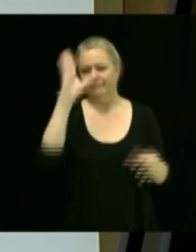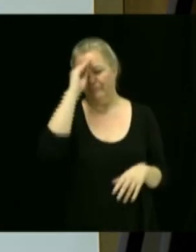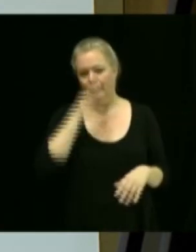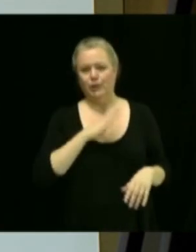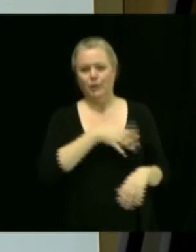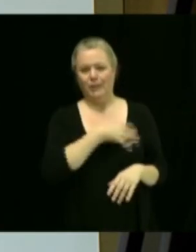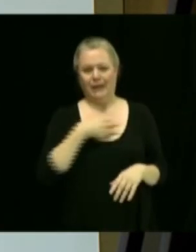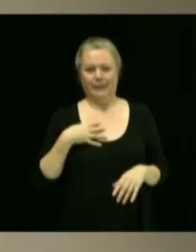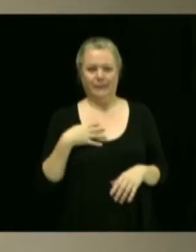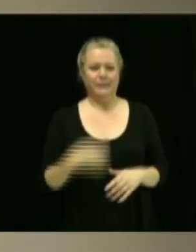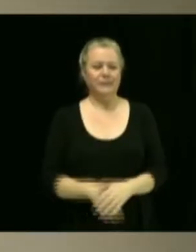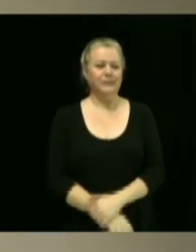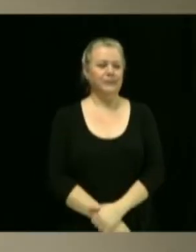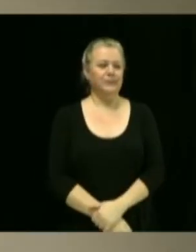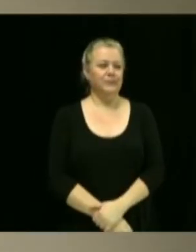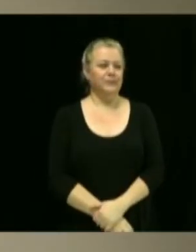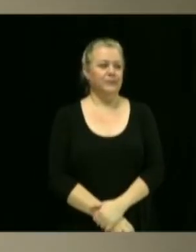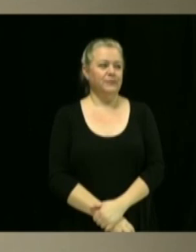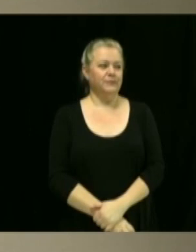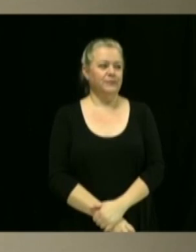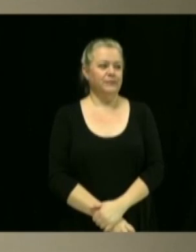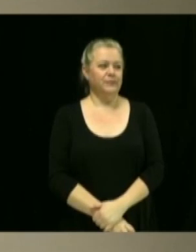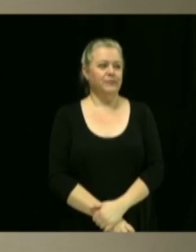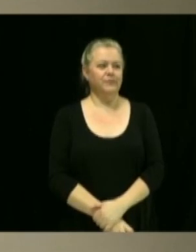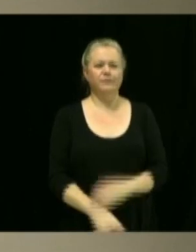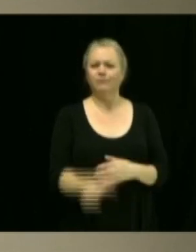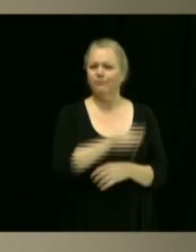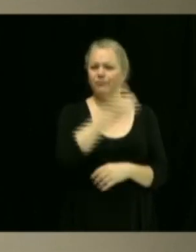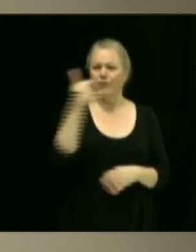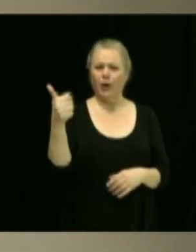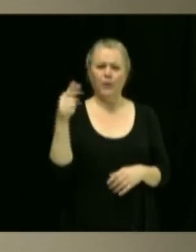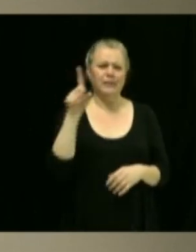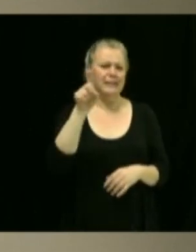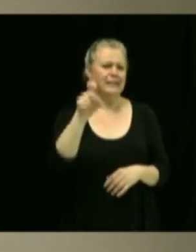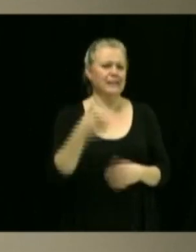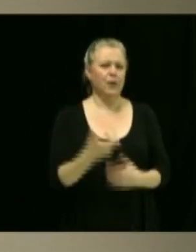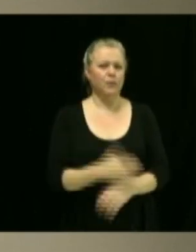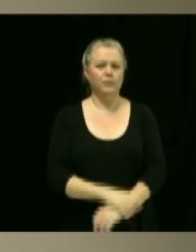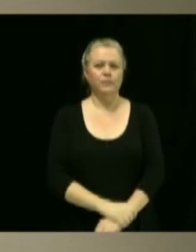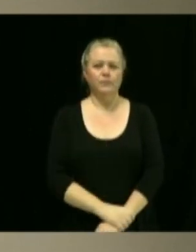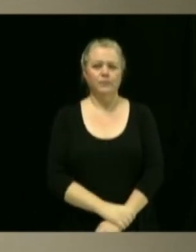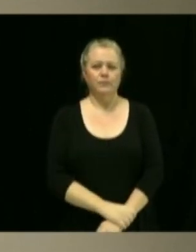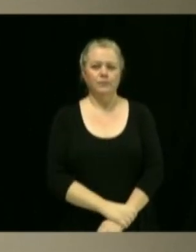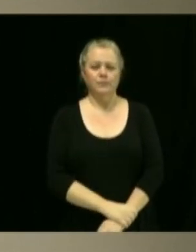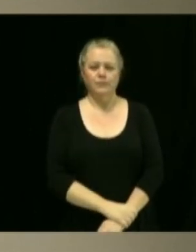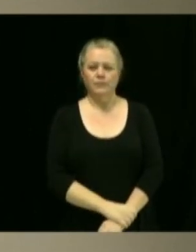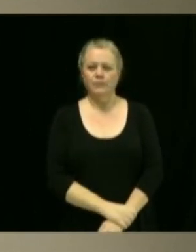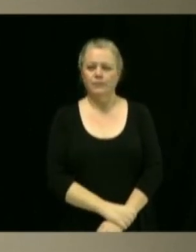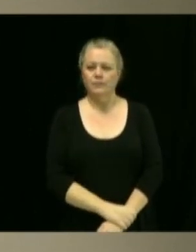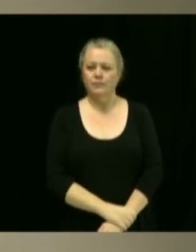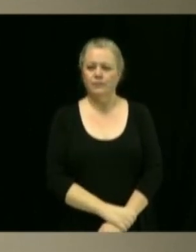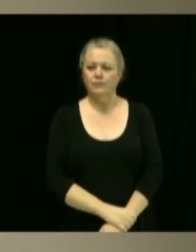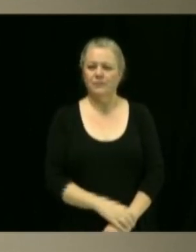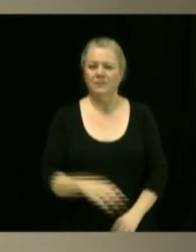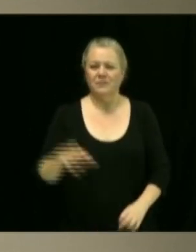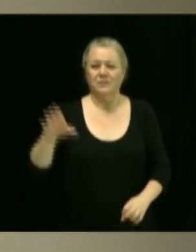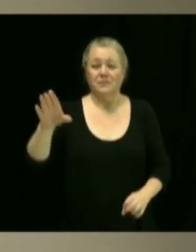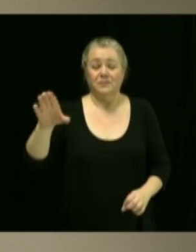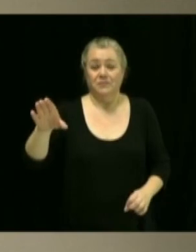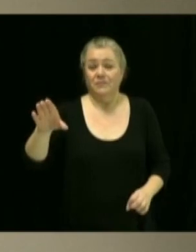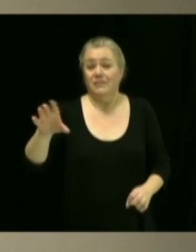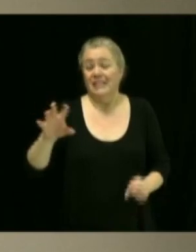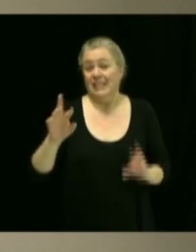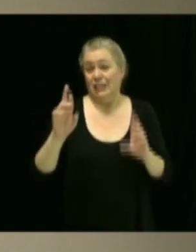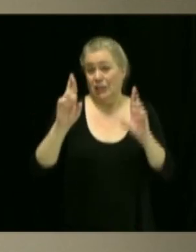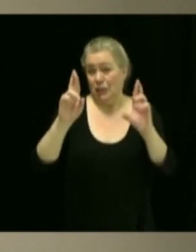Merci beaucoup. Est-ce qu'il y aurait d'autres questions dans la salle? Ça va? Merci. Juste pour... J'espère qu